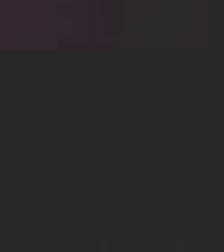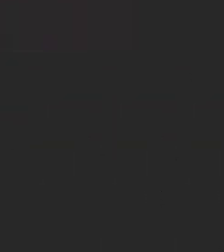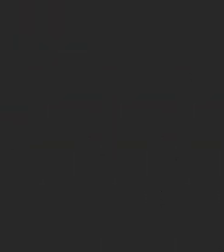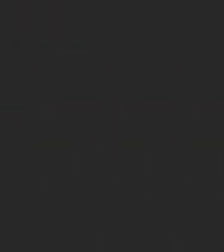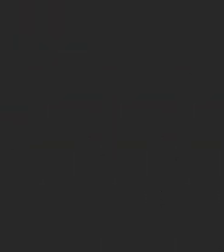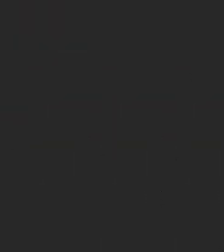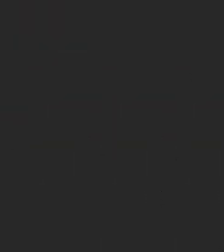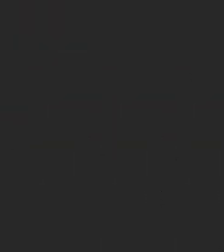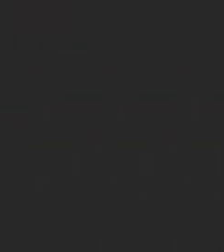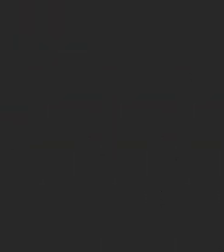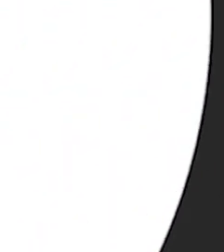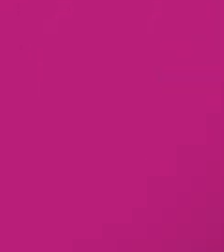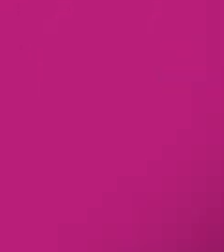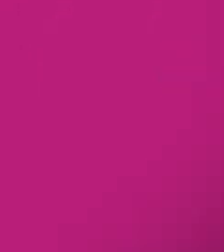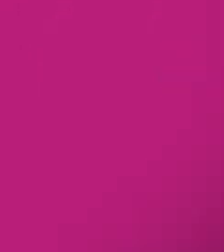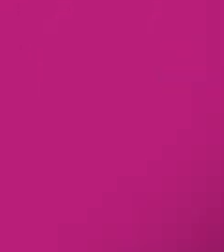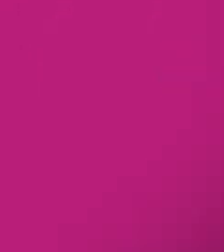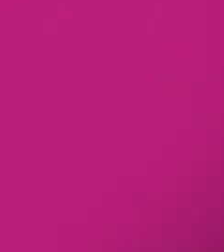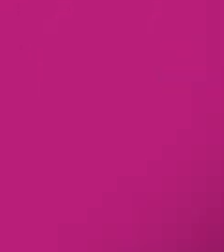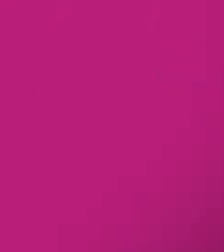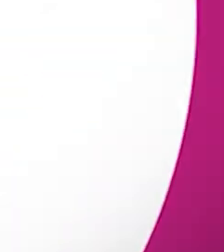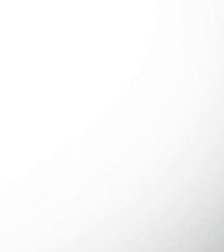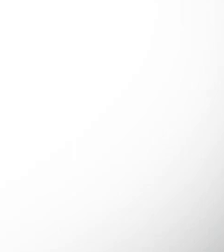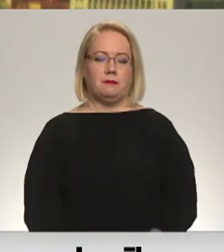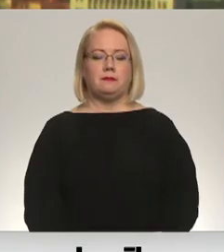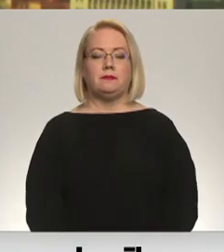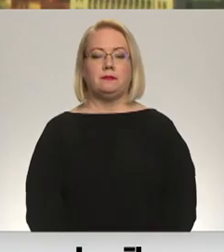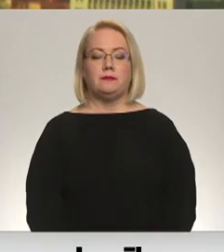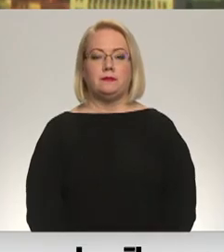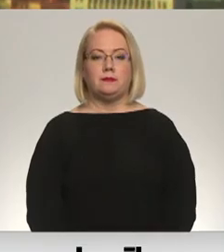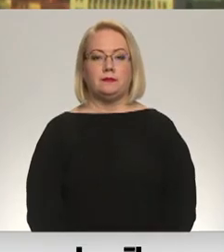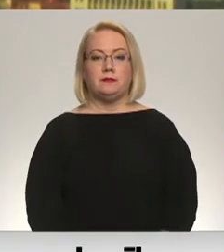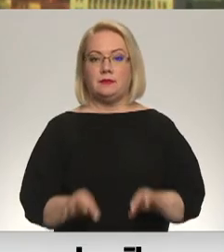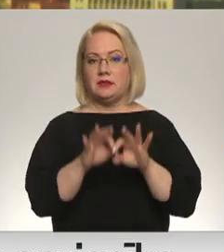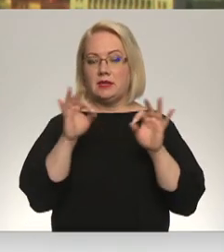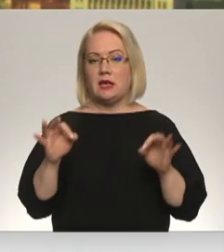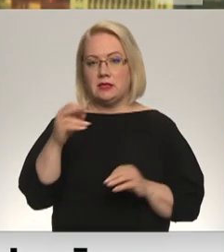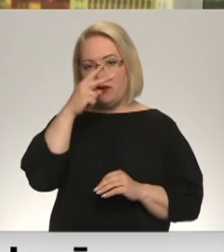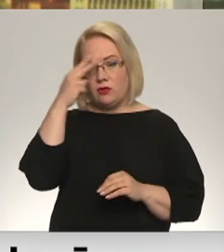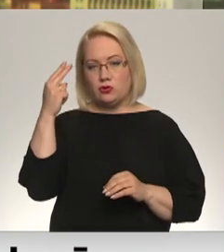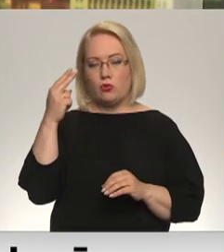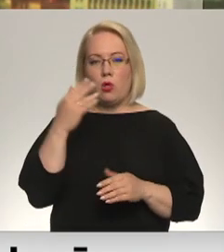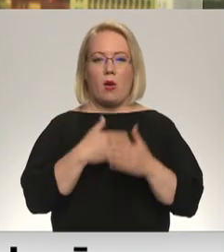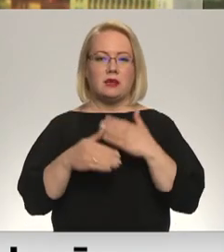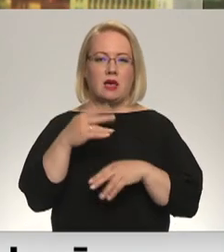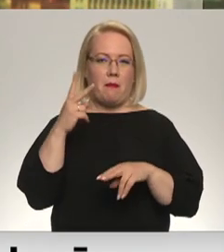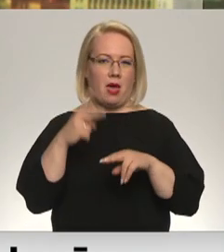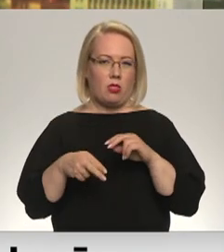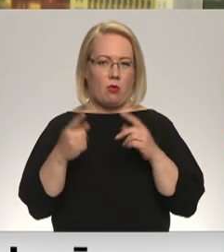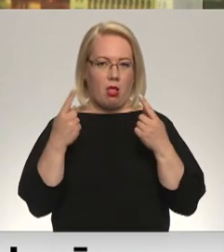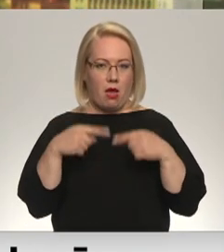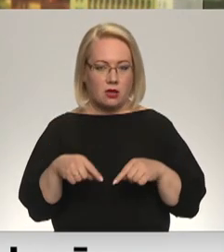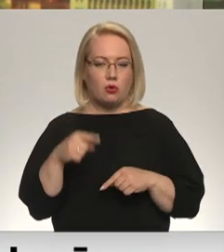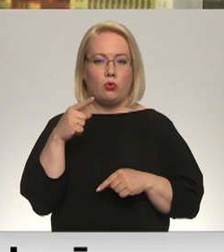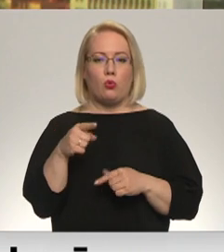Re! Viss ēters ir te! Sācies vidusskolēnu eksāmenu laiks un pirmo reizi to